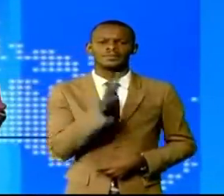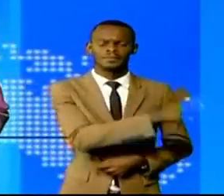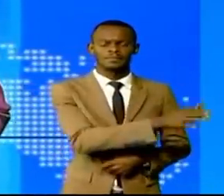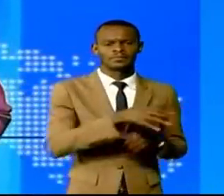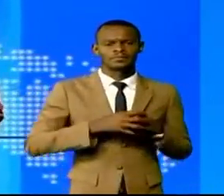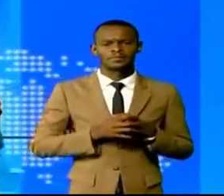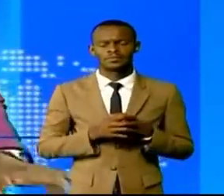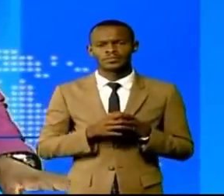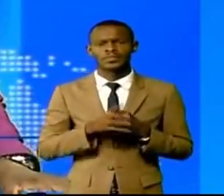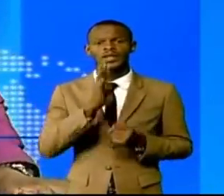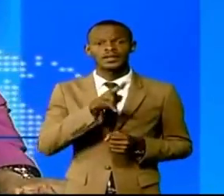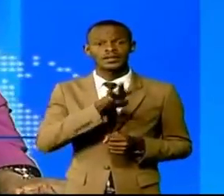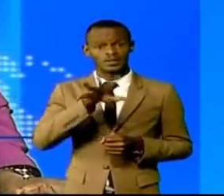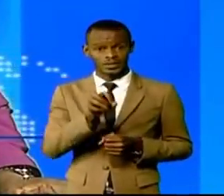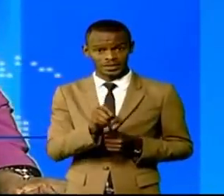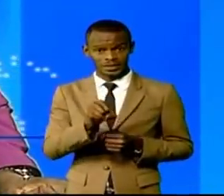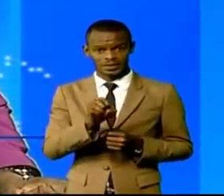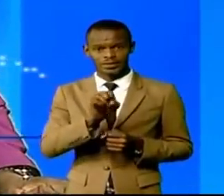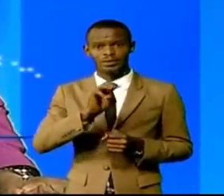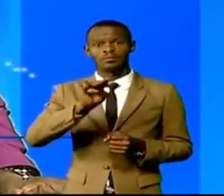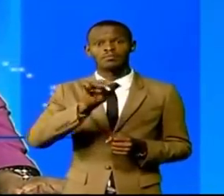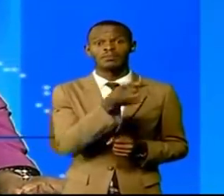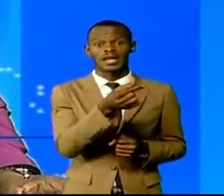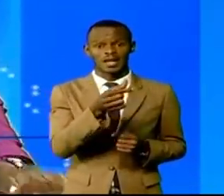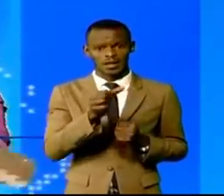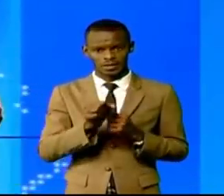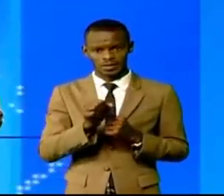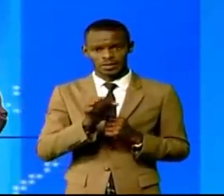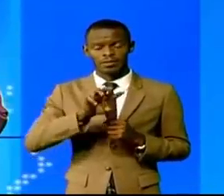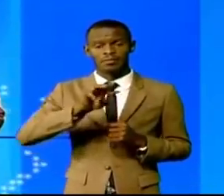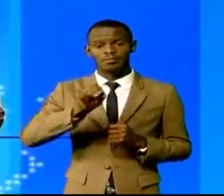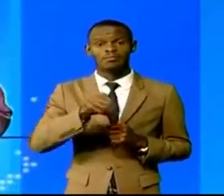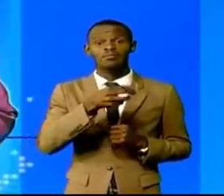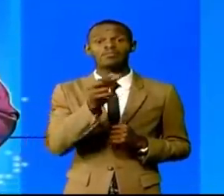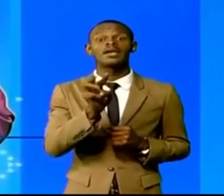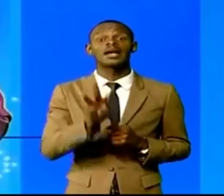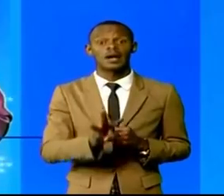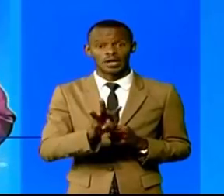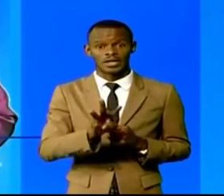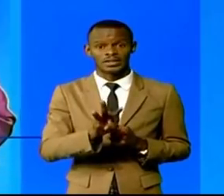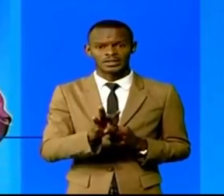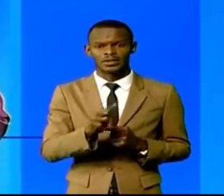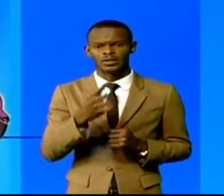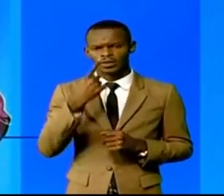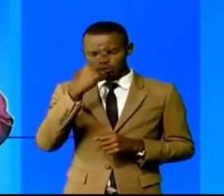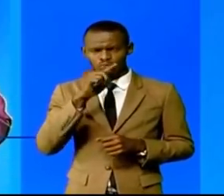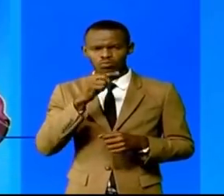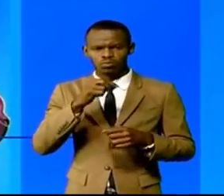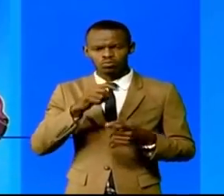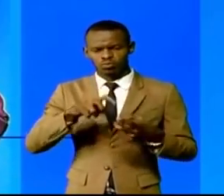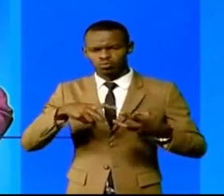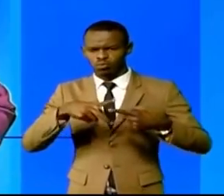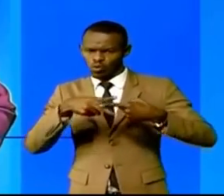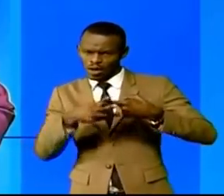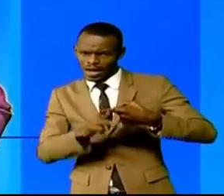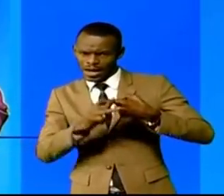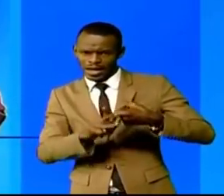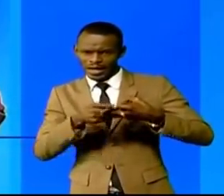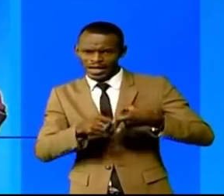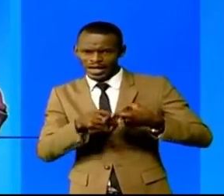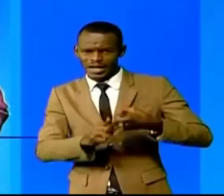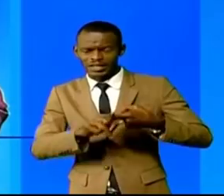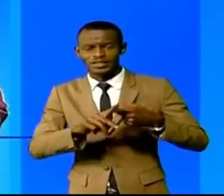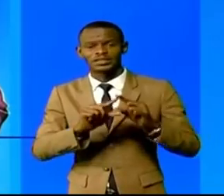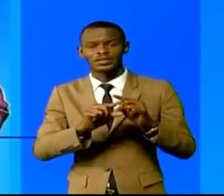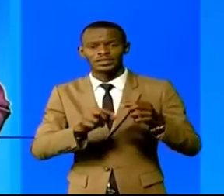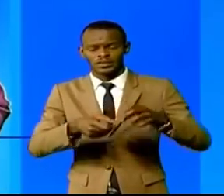MW pour le secteur menier de la province du Loulaba pour la réhabilitation du groupe 27 et 28 du barrage Inga 2. Les